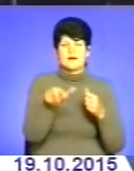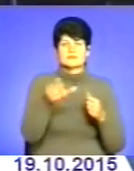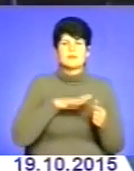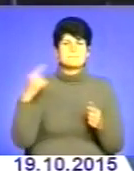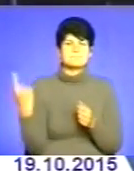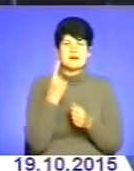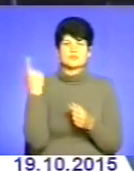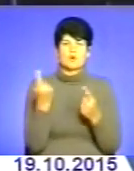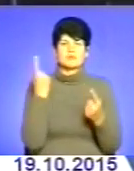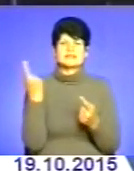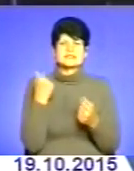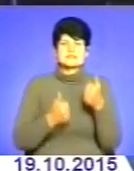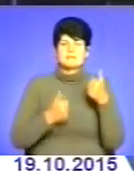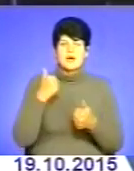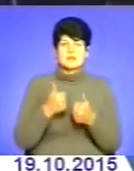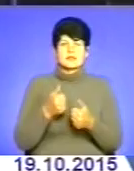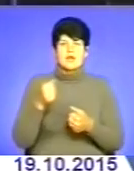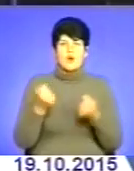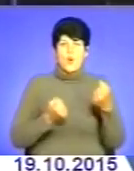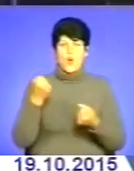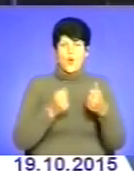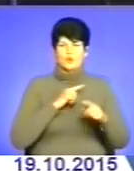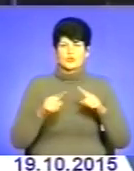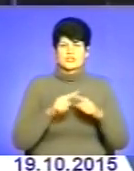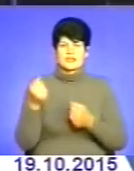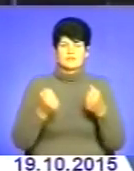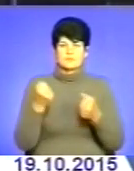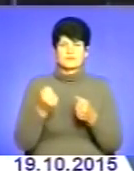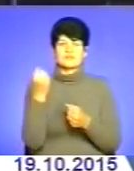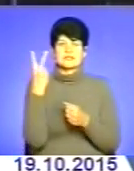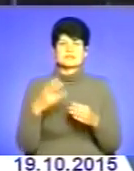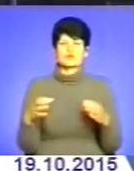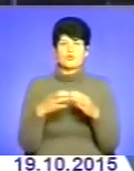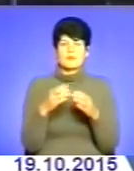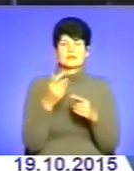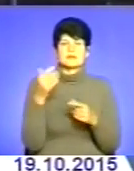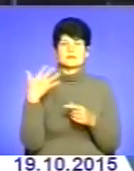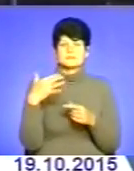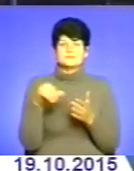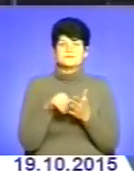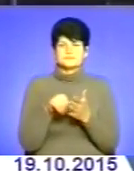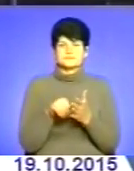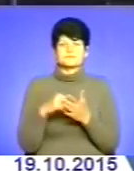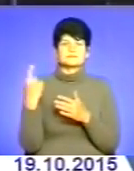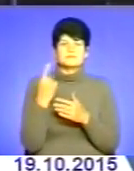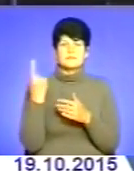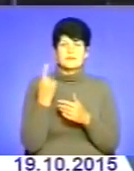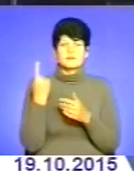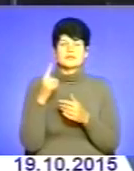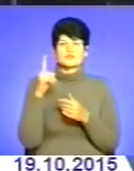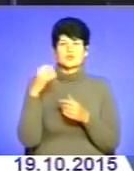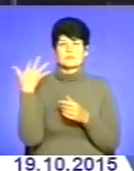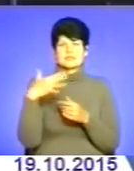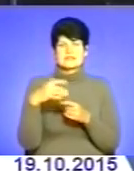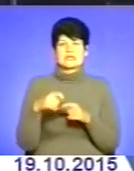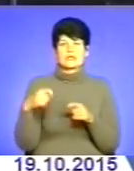обласні змагання на гоночних автомобілях 12 команд, пів сотні юних учасників Позмагалися за першість на швидкості 150 км